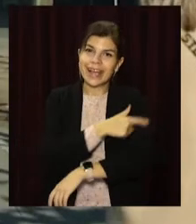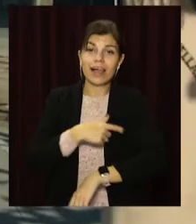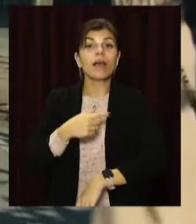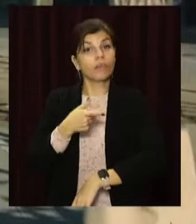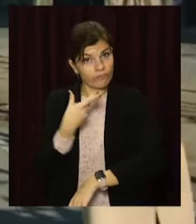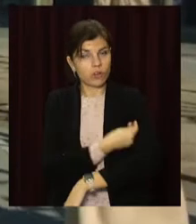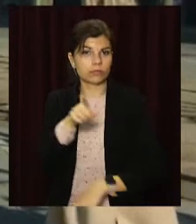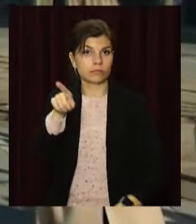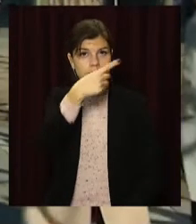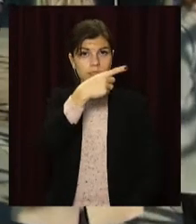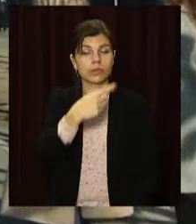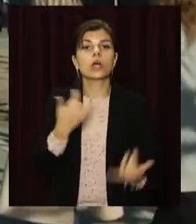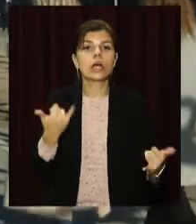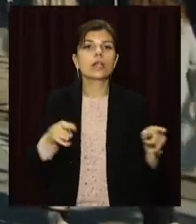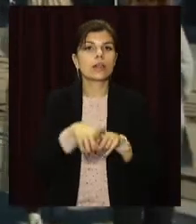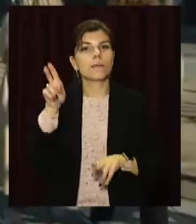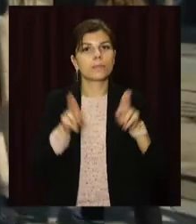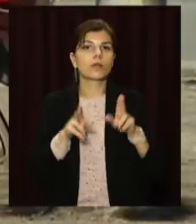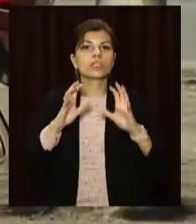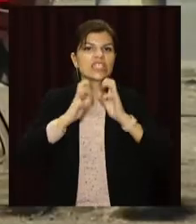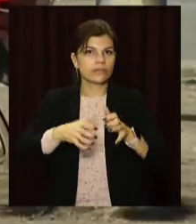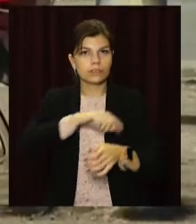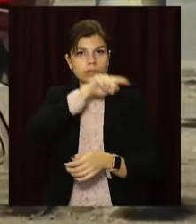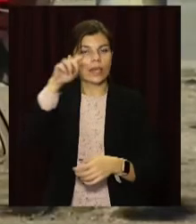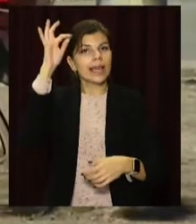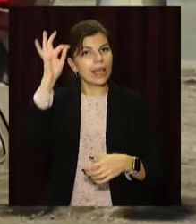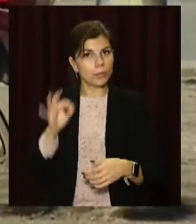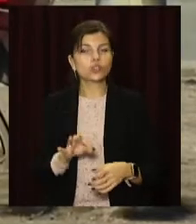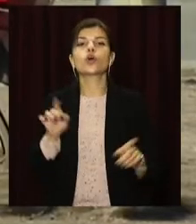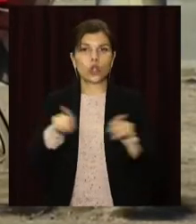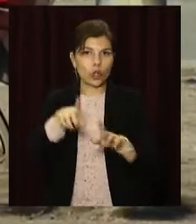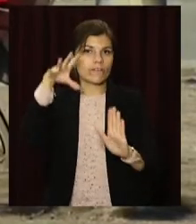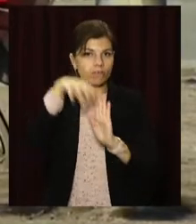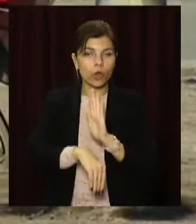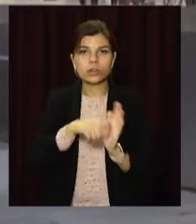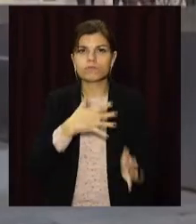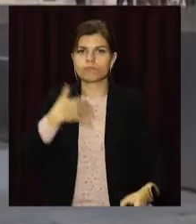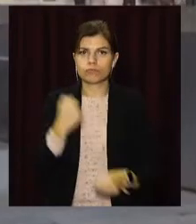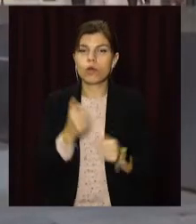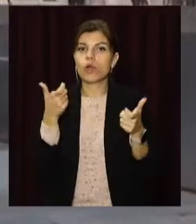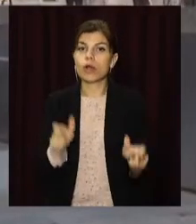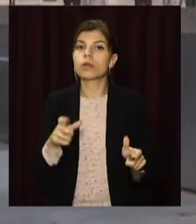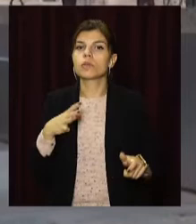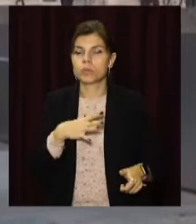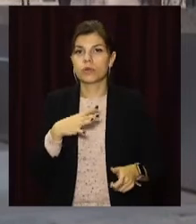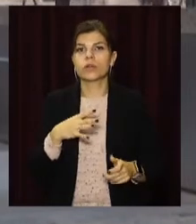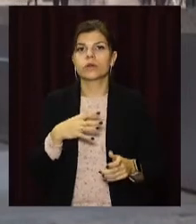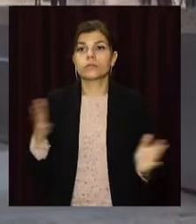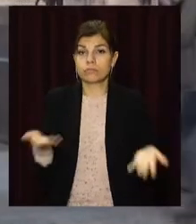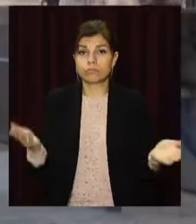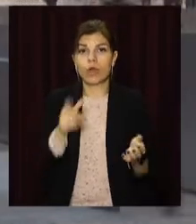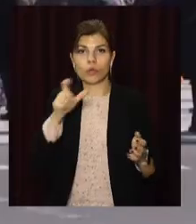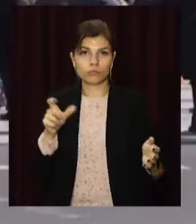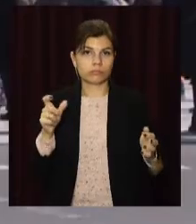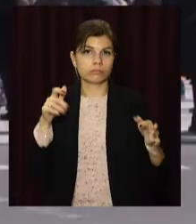вакцинуйся. Такі правила нині діють чи не в усьому світі. І Німеччина – не виключення. Жорсткі карантинні обмеження посприяли збільшенню